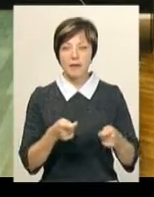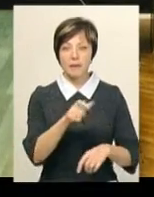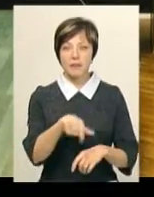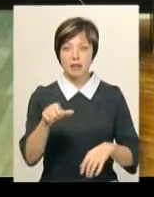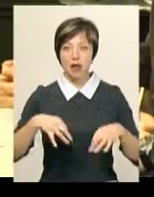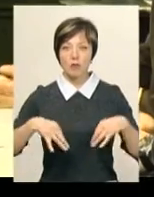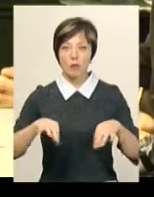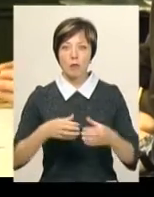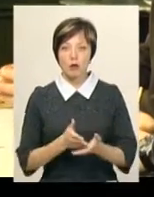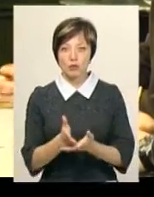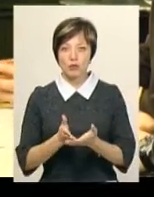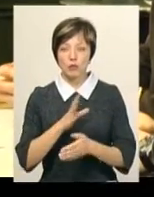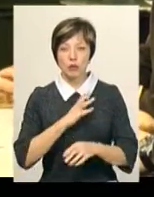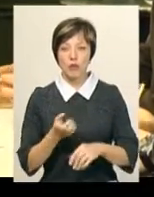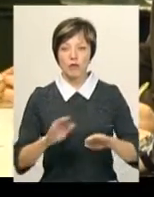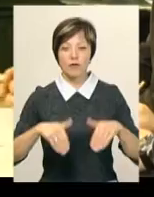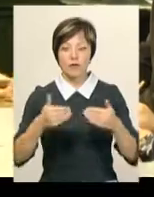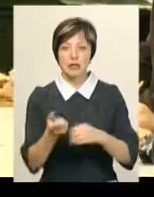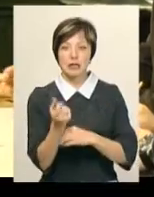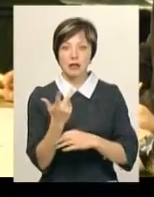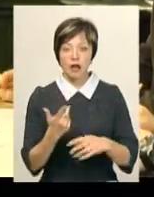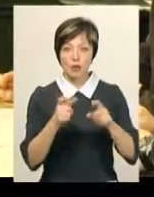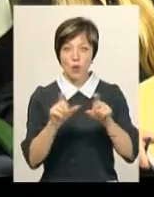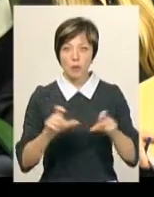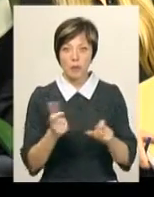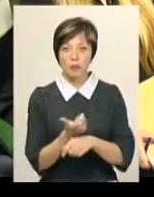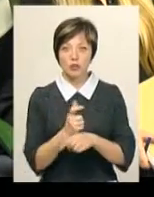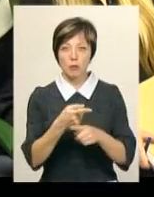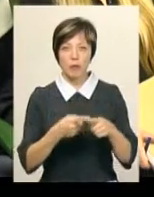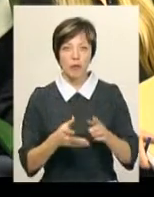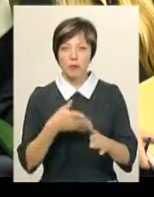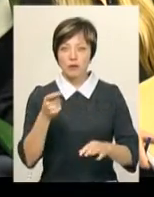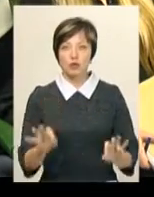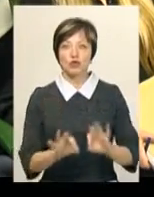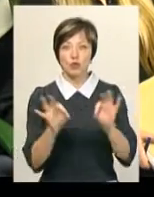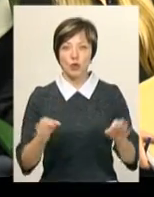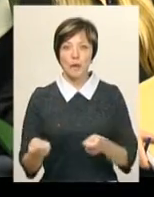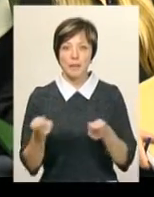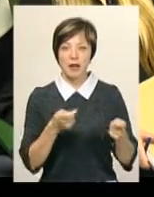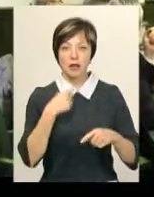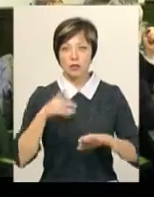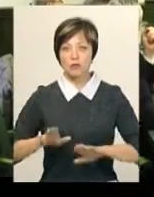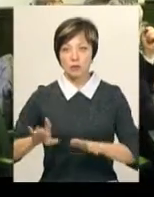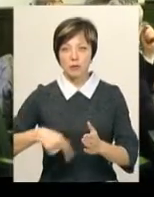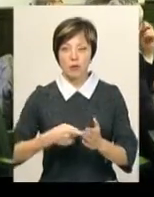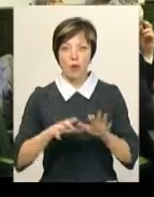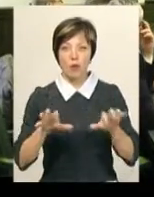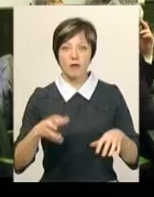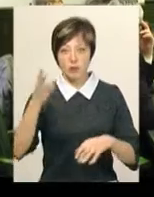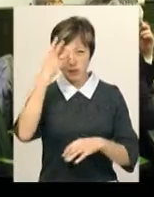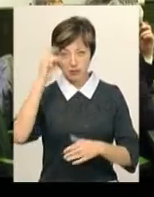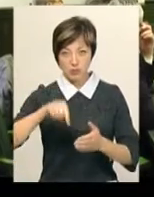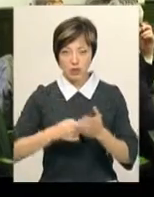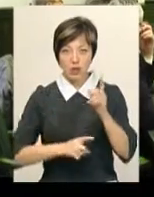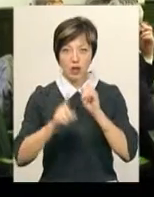автомобільних маршрутах було винесено 13 об'єктів. Більше, ніж на половину не подалося жодного перевізника, каже заступник міського голови Хмельницької